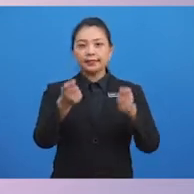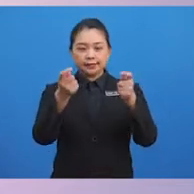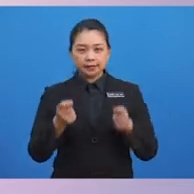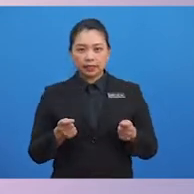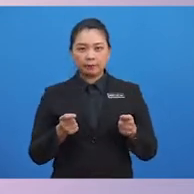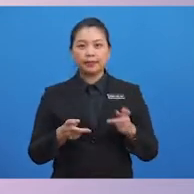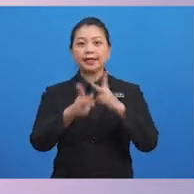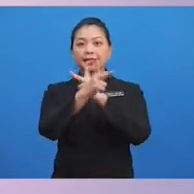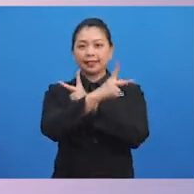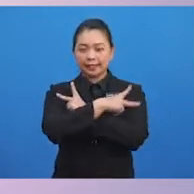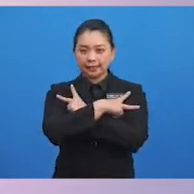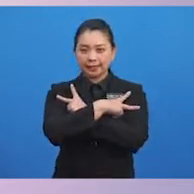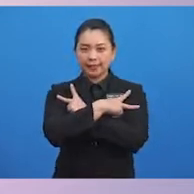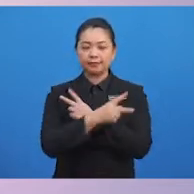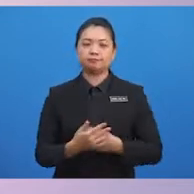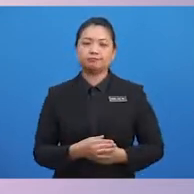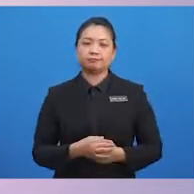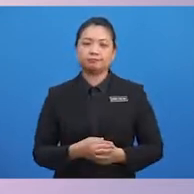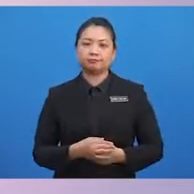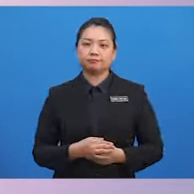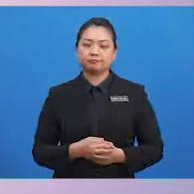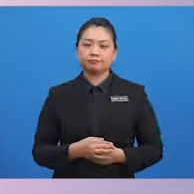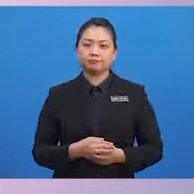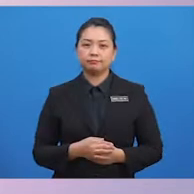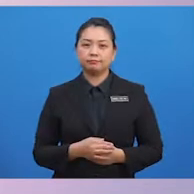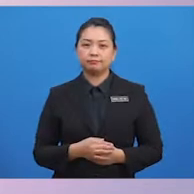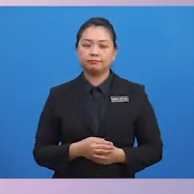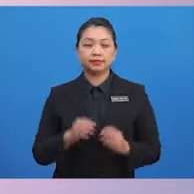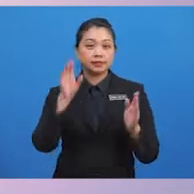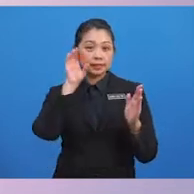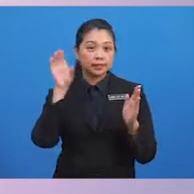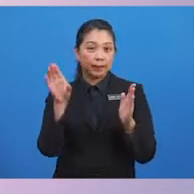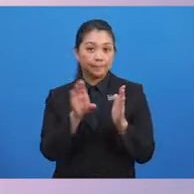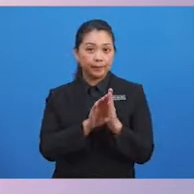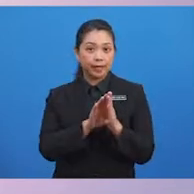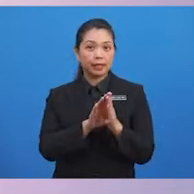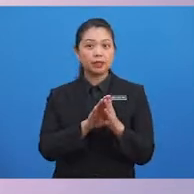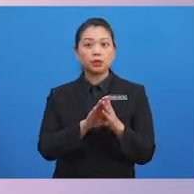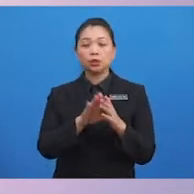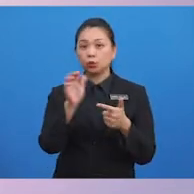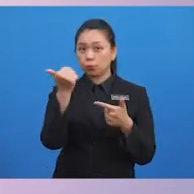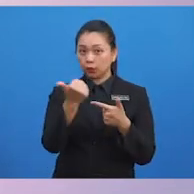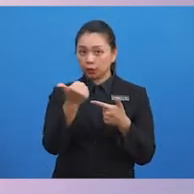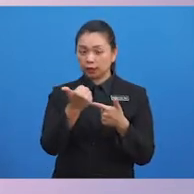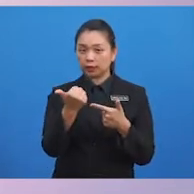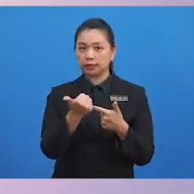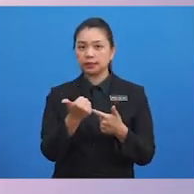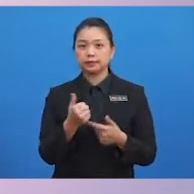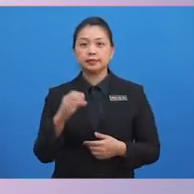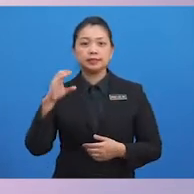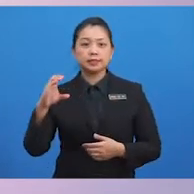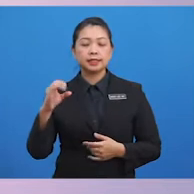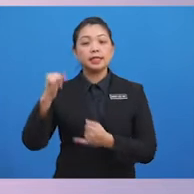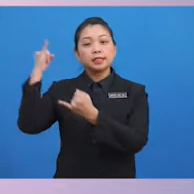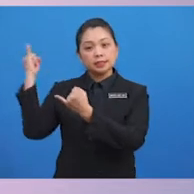kasih, Raju. Jawapan bagi gambar dua adalah... C.